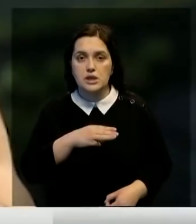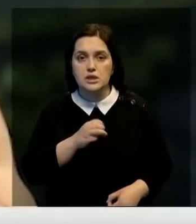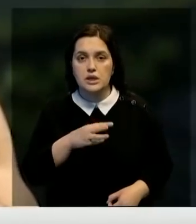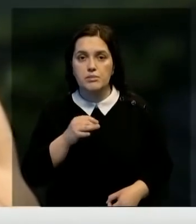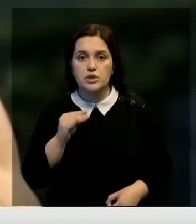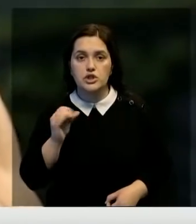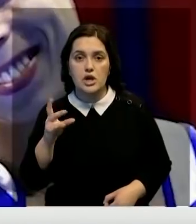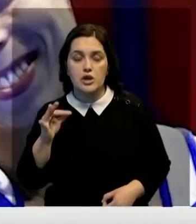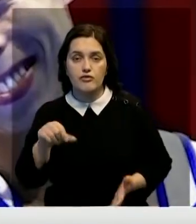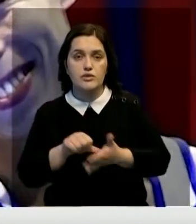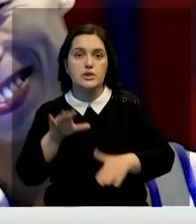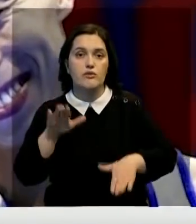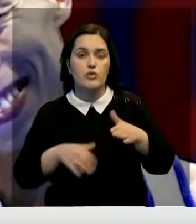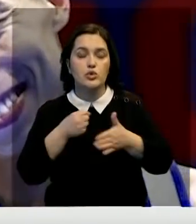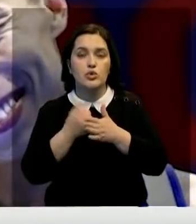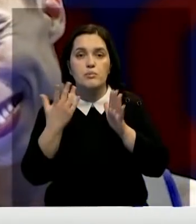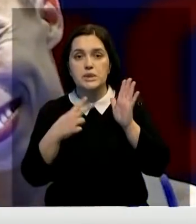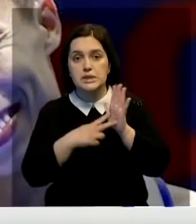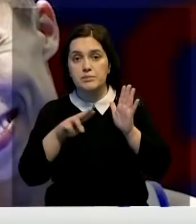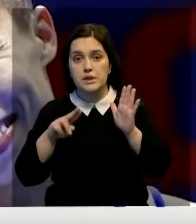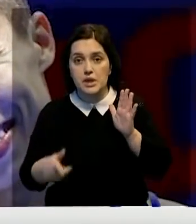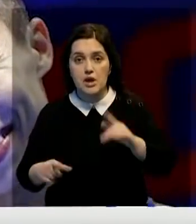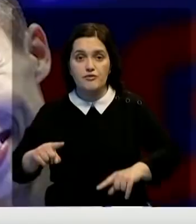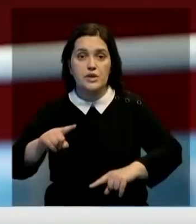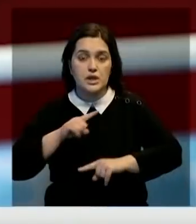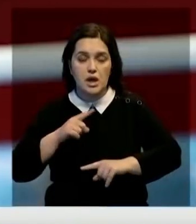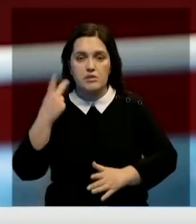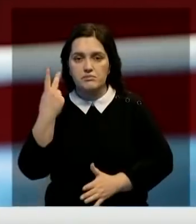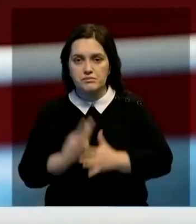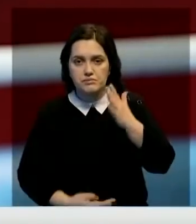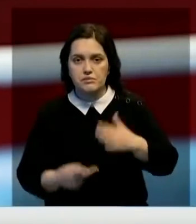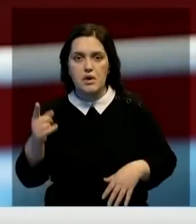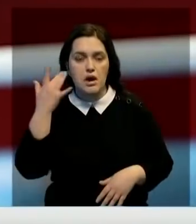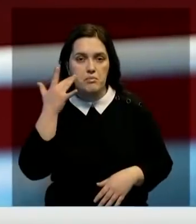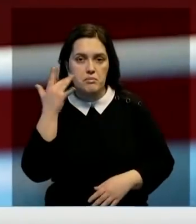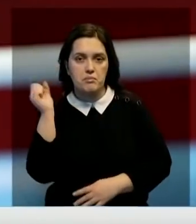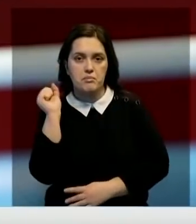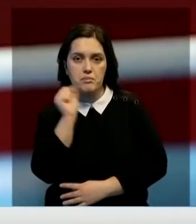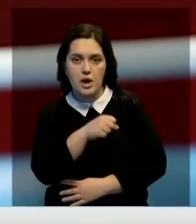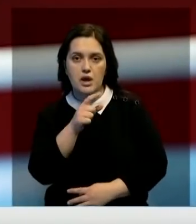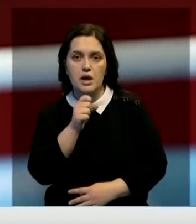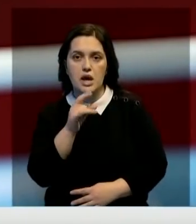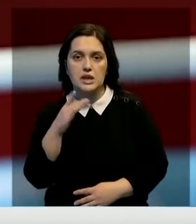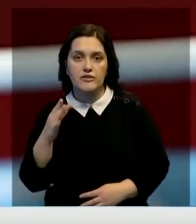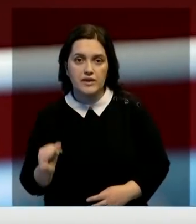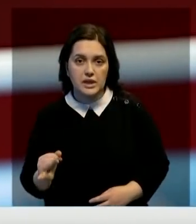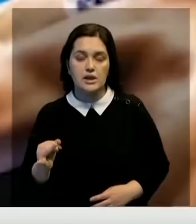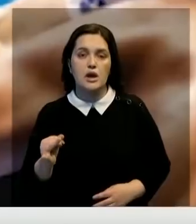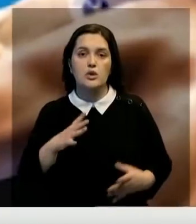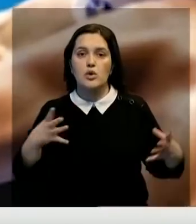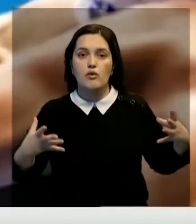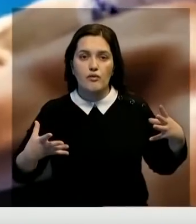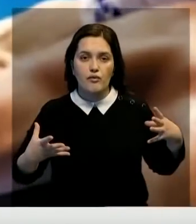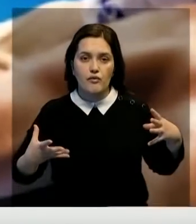Серик Тимиржанов, вступающий в весовой категории до 57 килограммов, в финале уступил американцу Джамале Харви. И